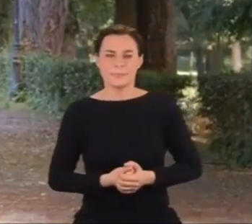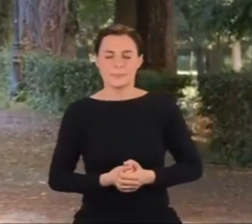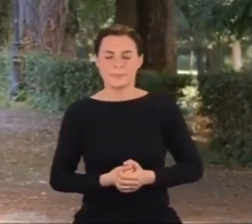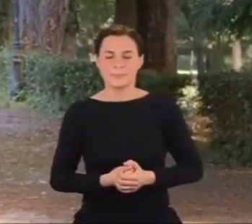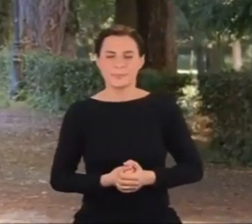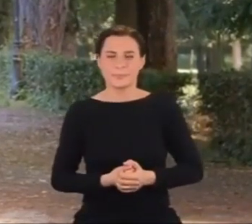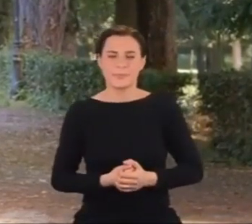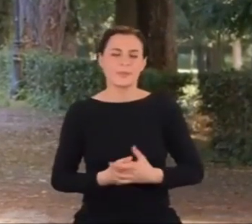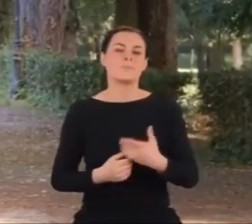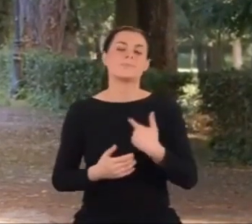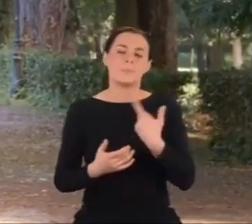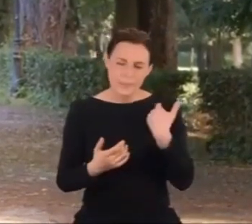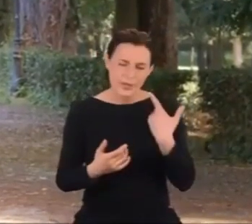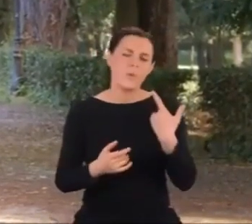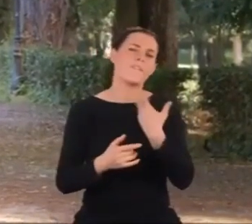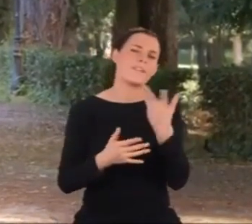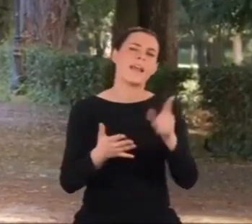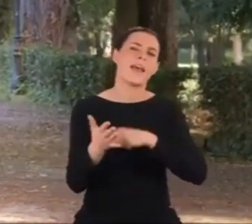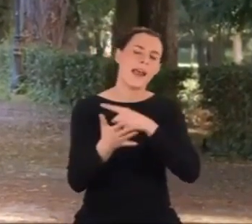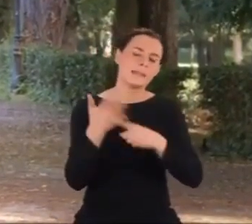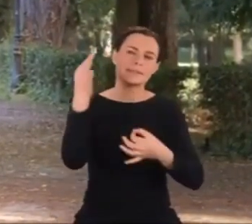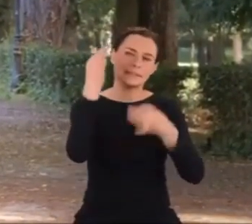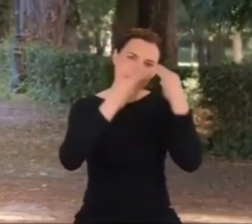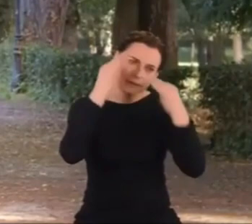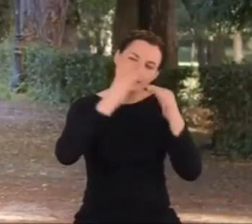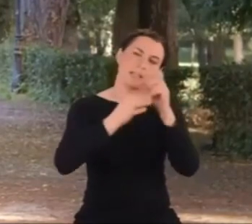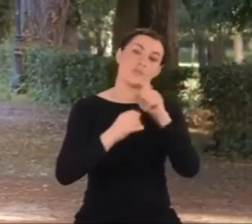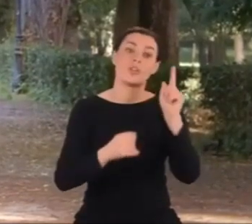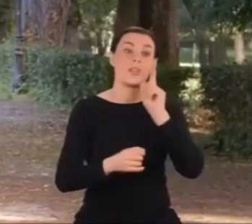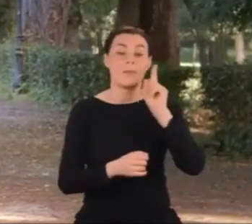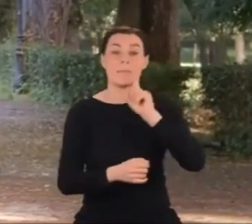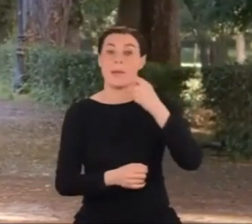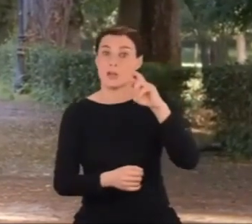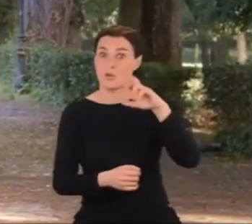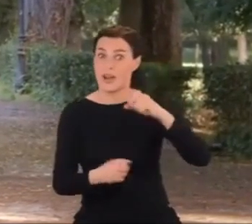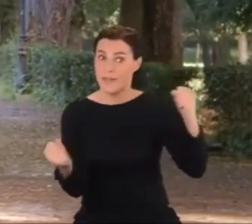Wielokrotnie stawiano tę hipotezę i gorąco nad nią dyskutowano.